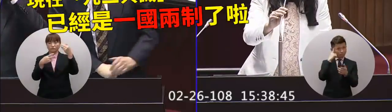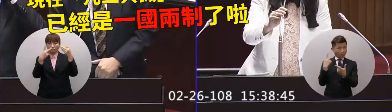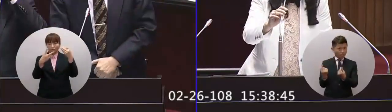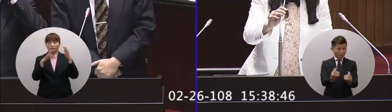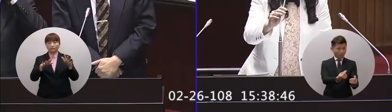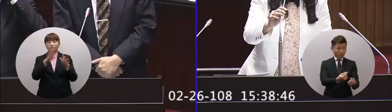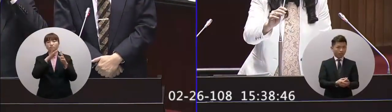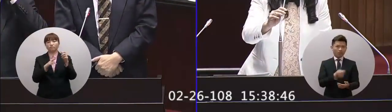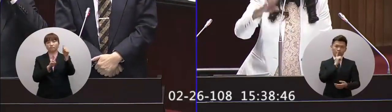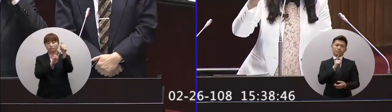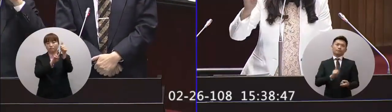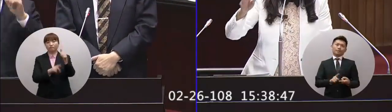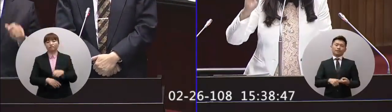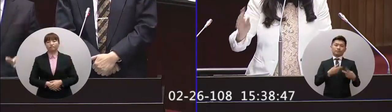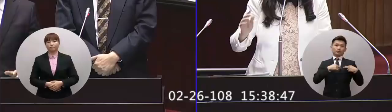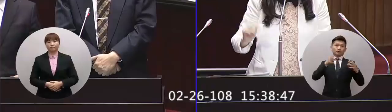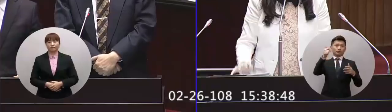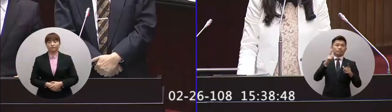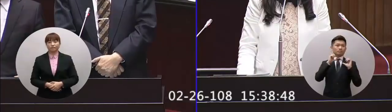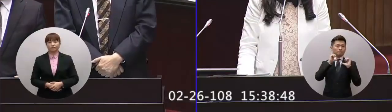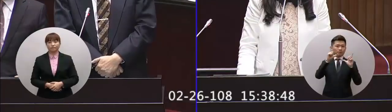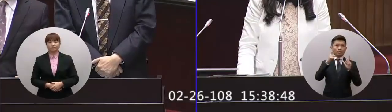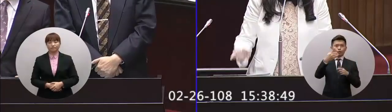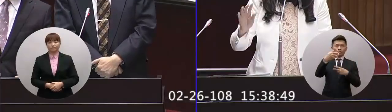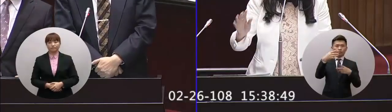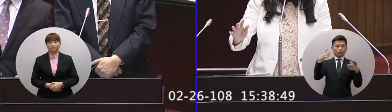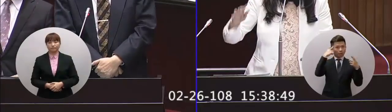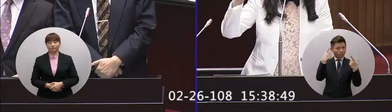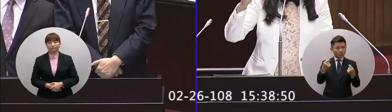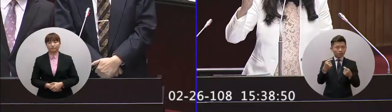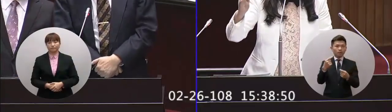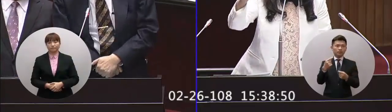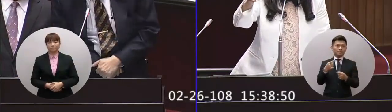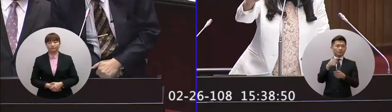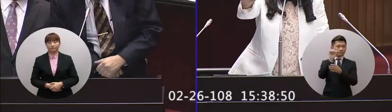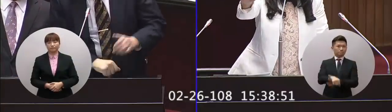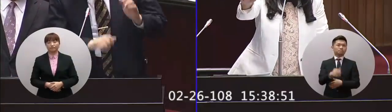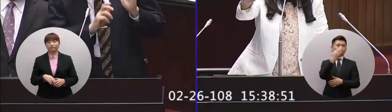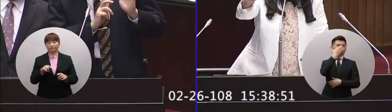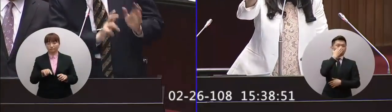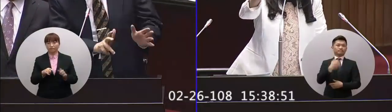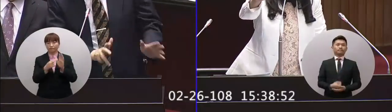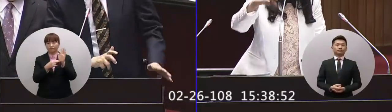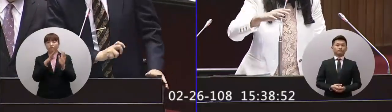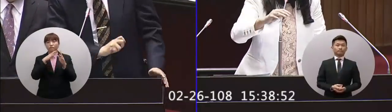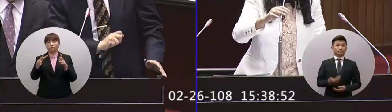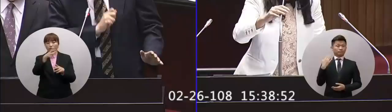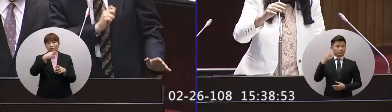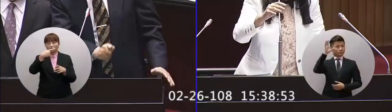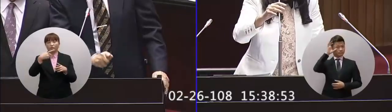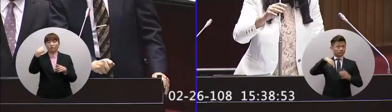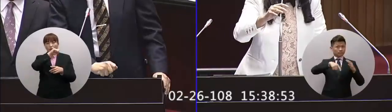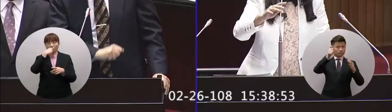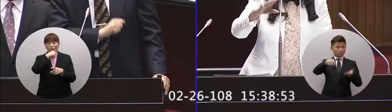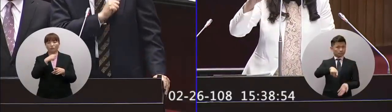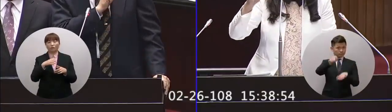已經是一國兩制了啦所以我就說嘛因為蔡總統一直不願意承認九二共識其實不是這樣的啦他是要統一台灣他